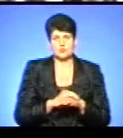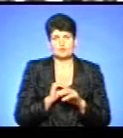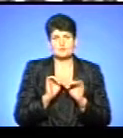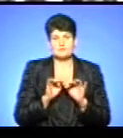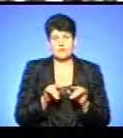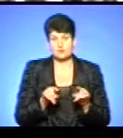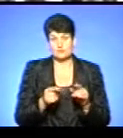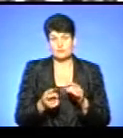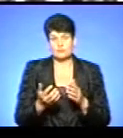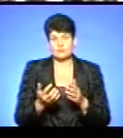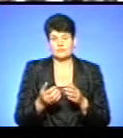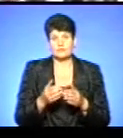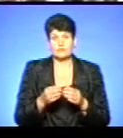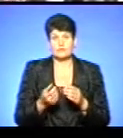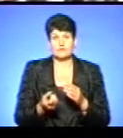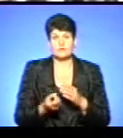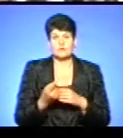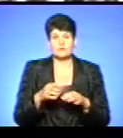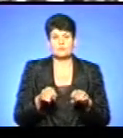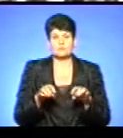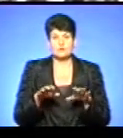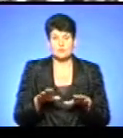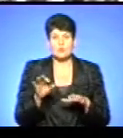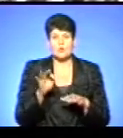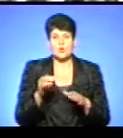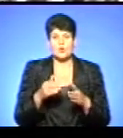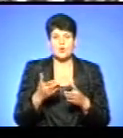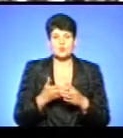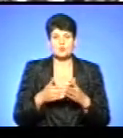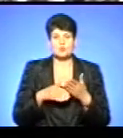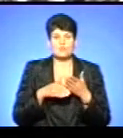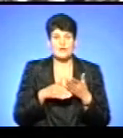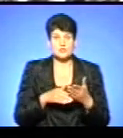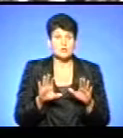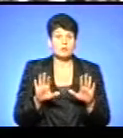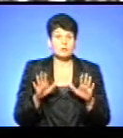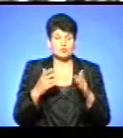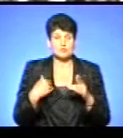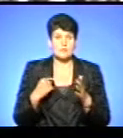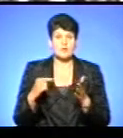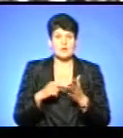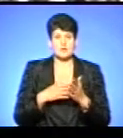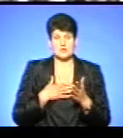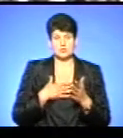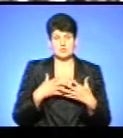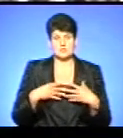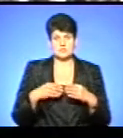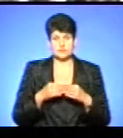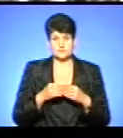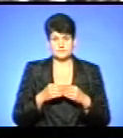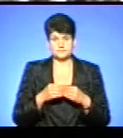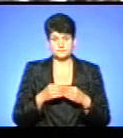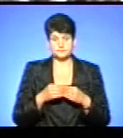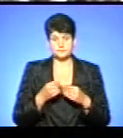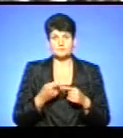Але тут якраз вийшла постанова про субвенцію. І так вийшло, що випало на нашу сім'ю, випала